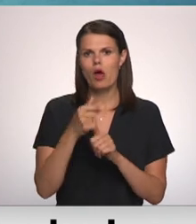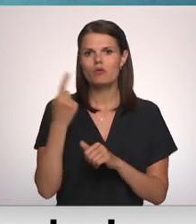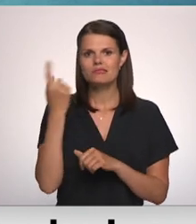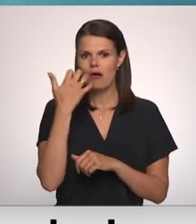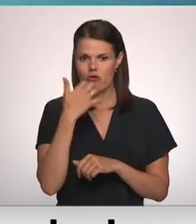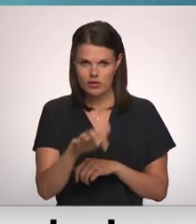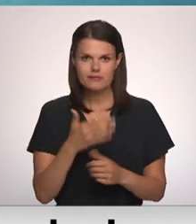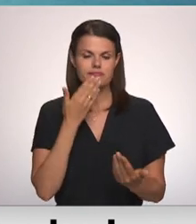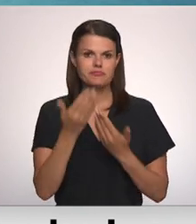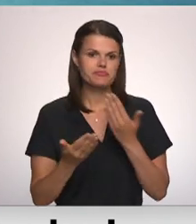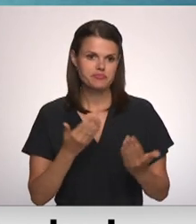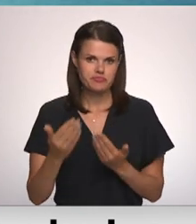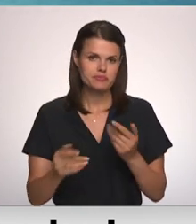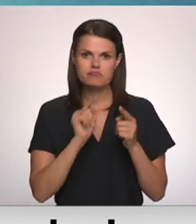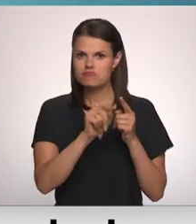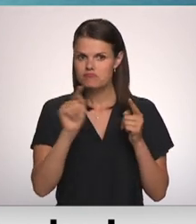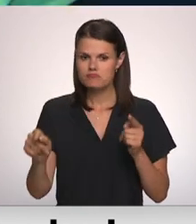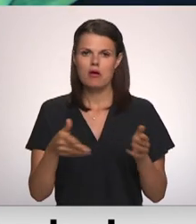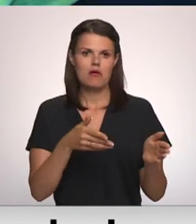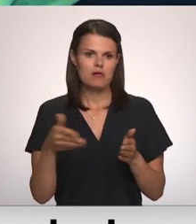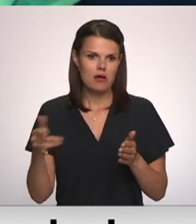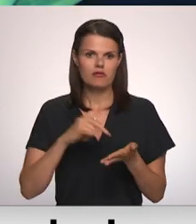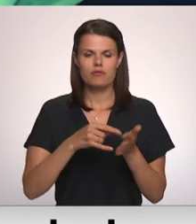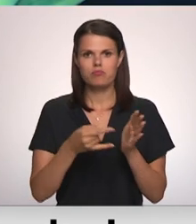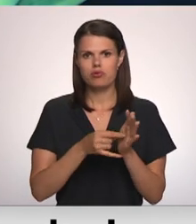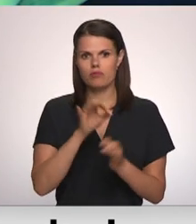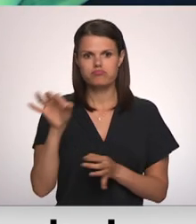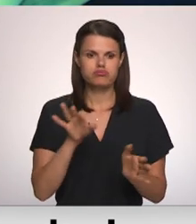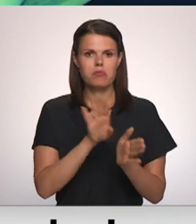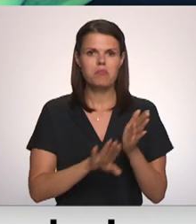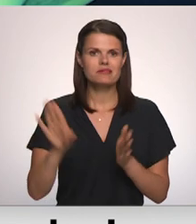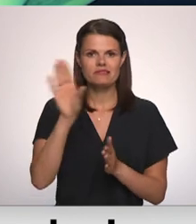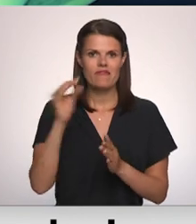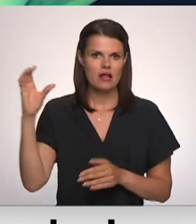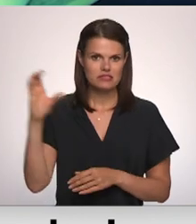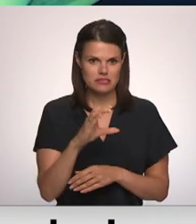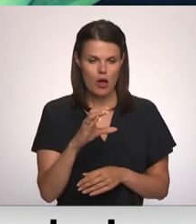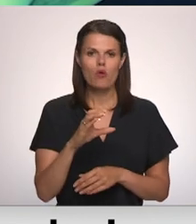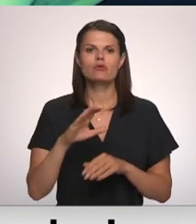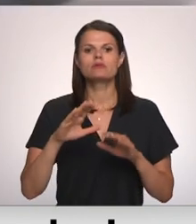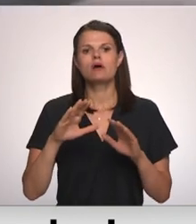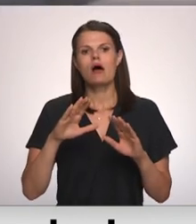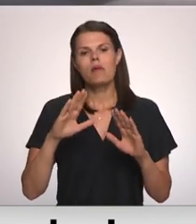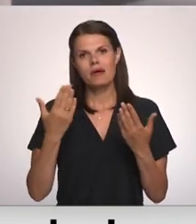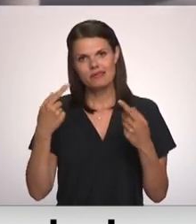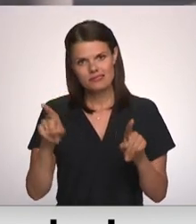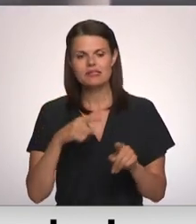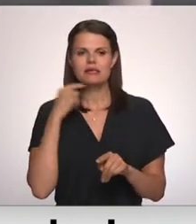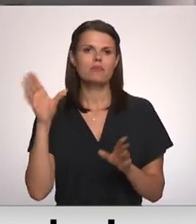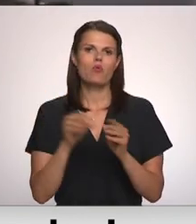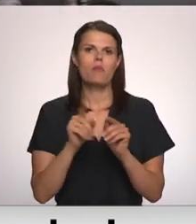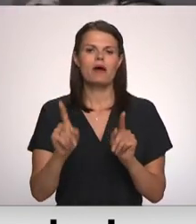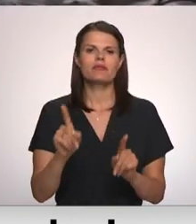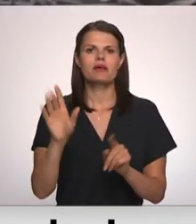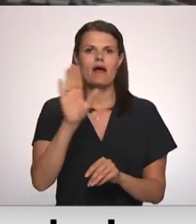Starp piedāvājumiem esot gan tādi, kas ir gatavi attīstīt projektus bez valsts atbalsta, gan tikai ar valsts atbalstu piemēram